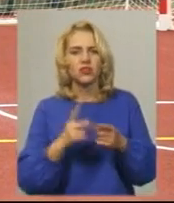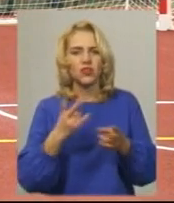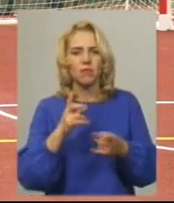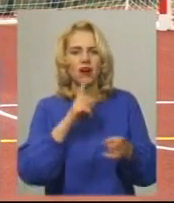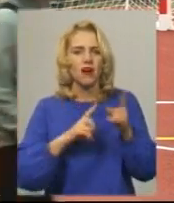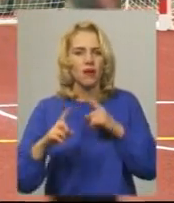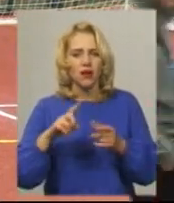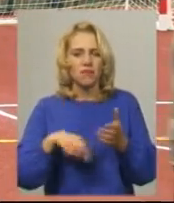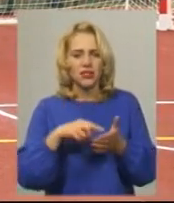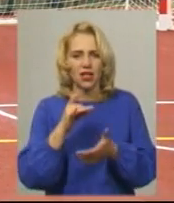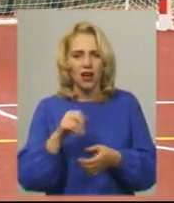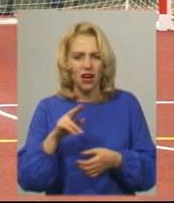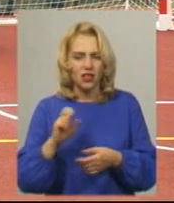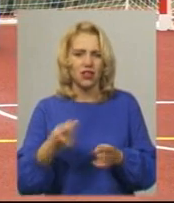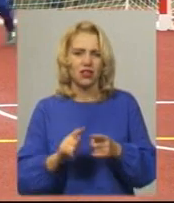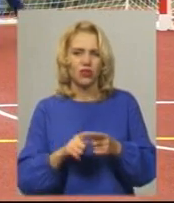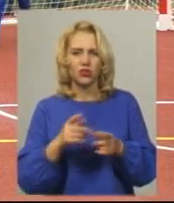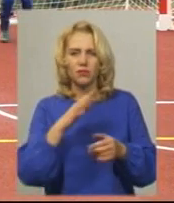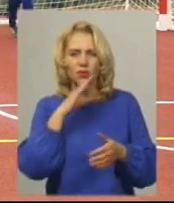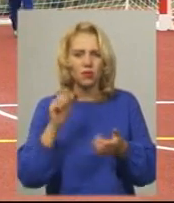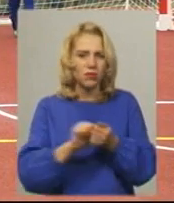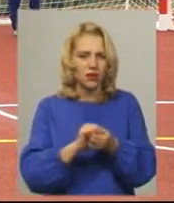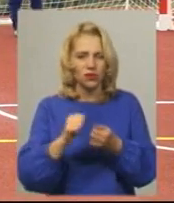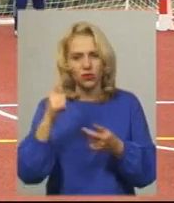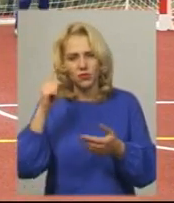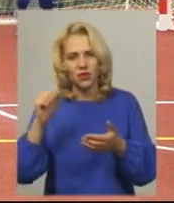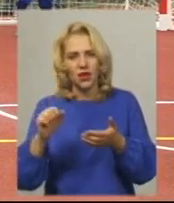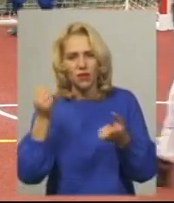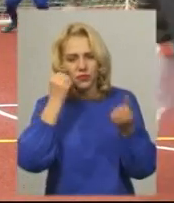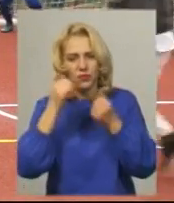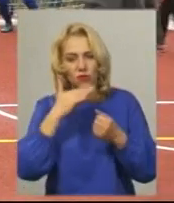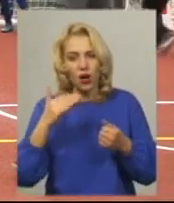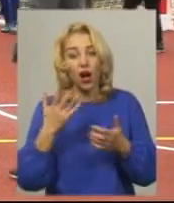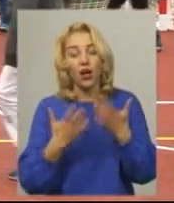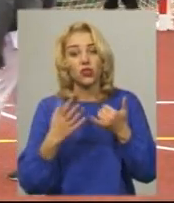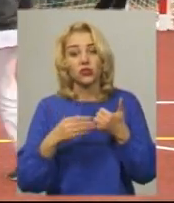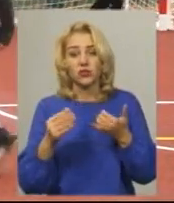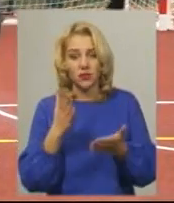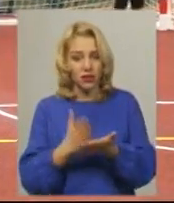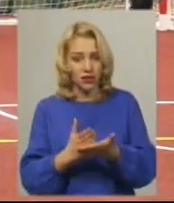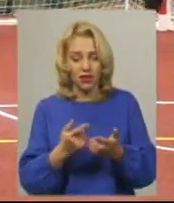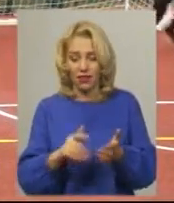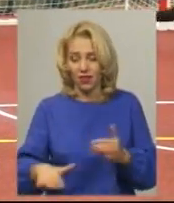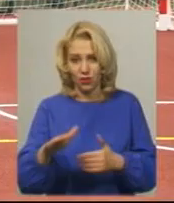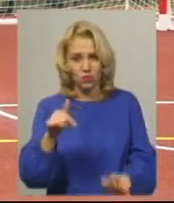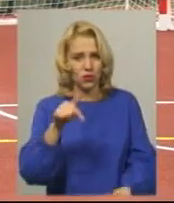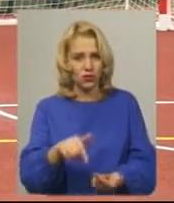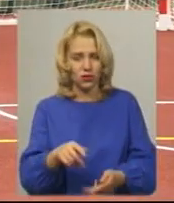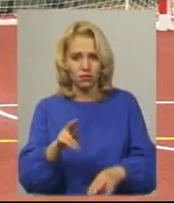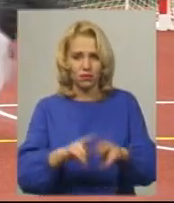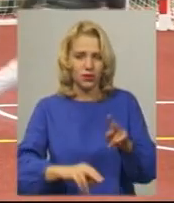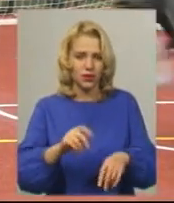паперову роботу, а не на самобудівельну. Якщо є відведена земельна ділянка, якщо територія для того максимально придатна, тоді будівництво